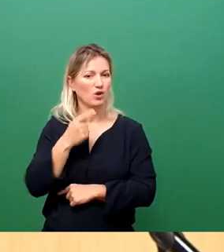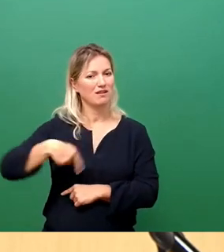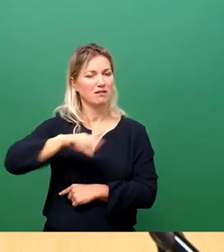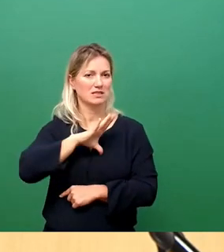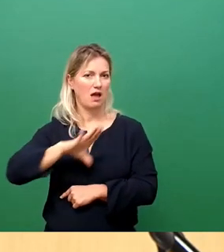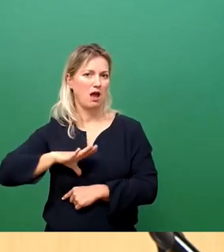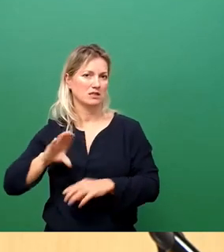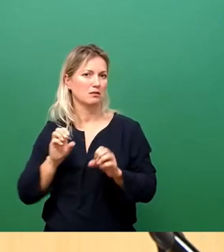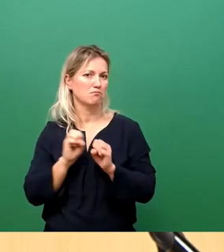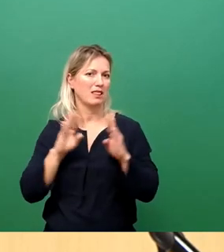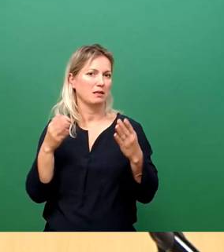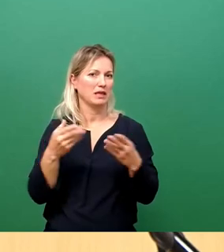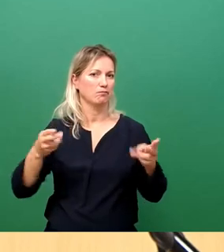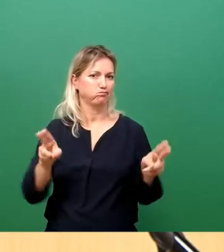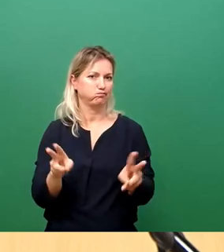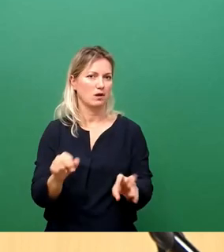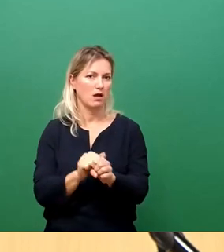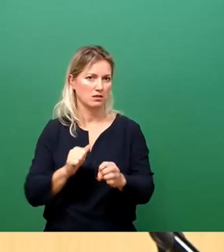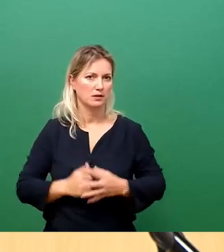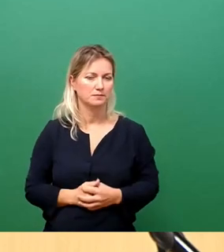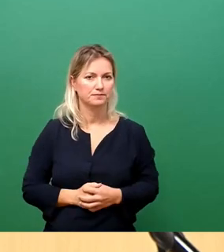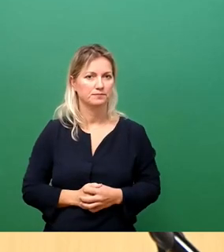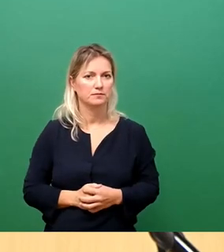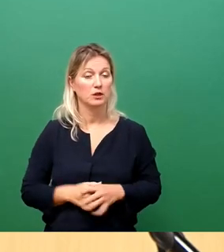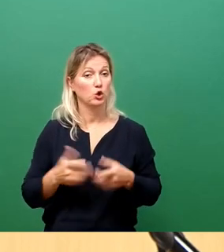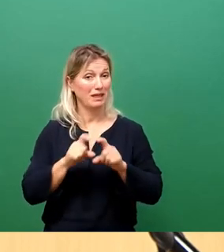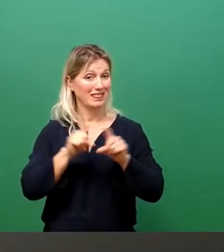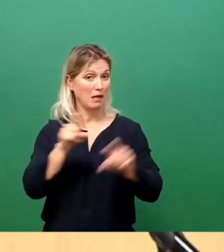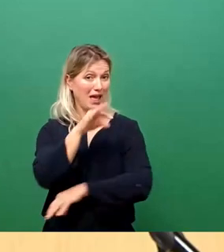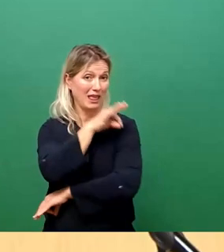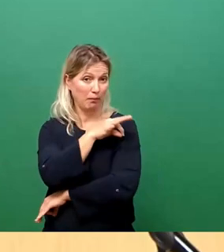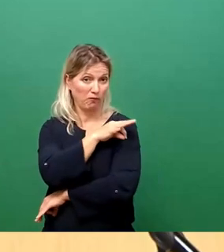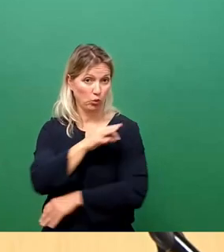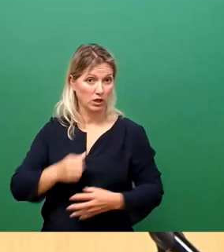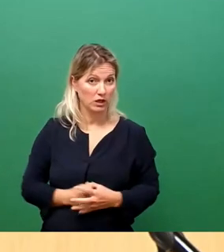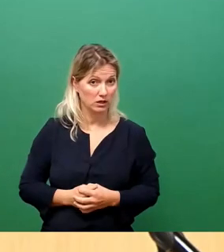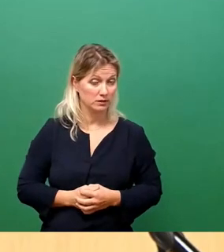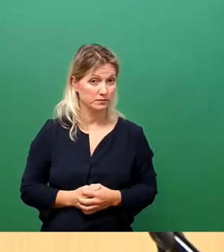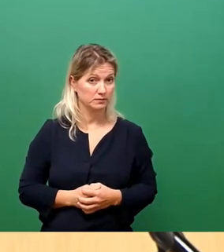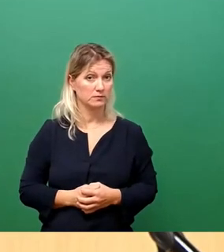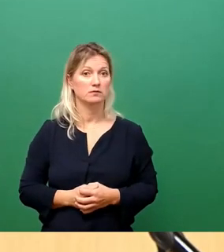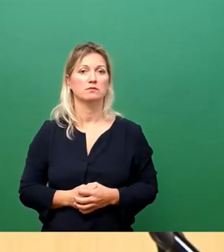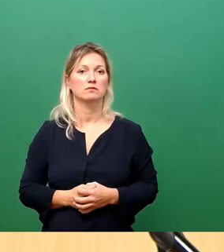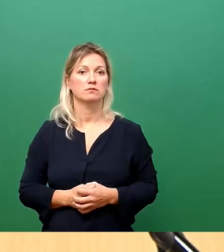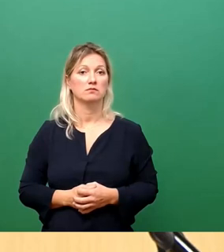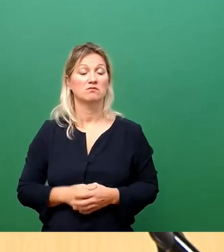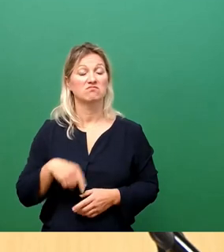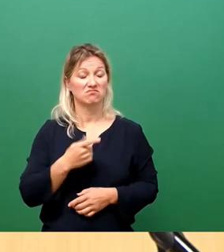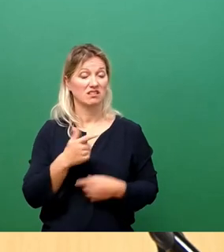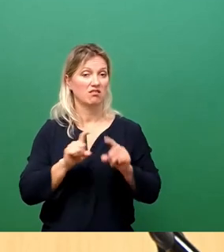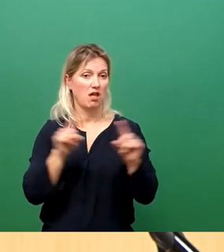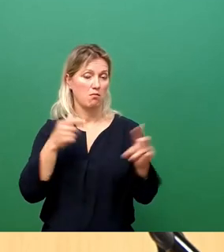bewältigt werden kann. Zum Thema Impfungen sind wir auch schon lange im Geschäft. Wir haben